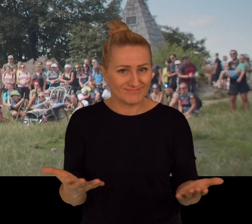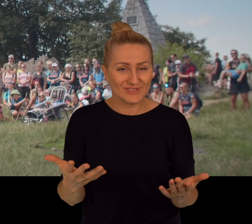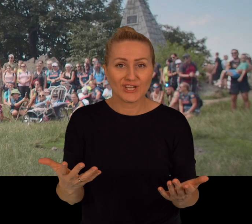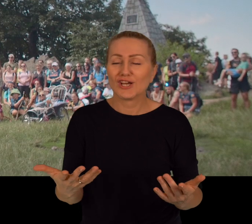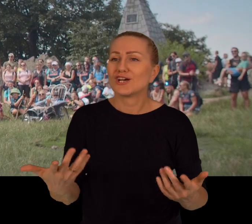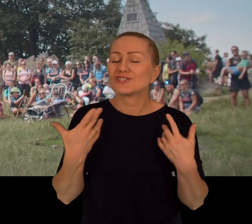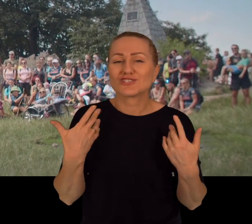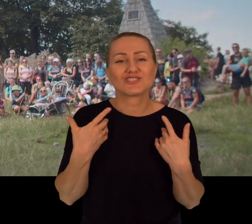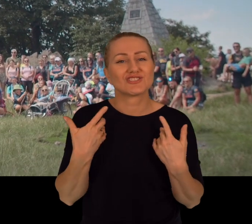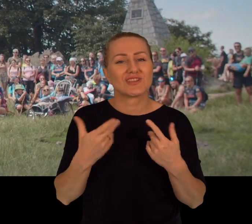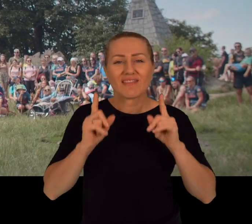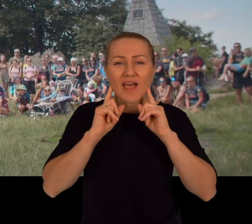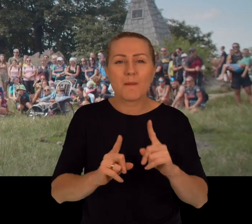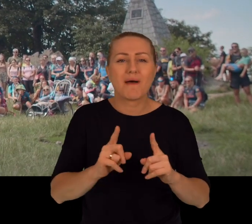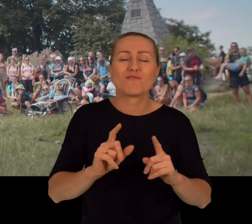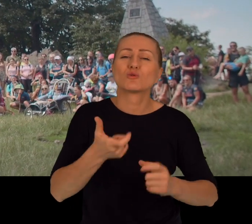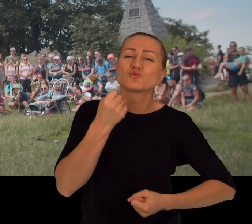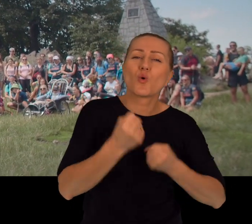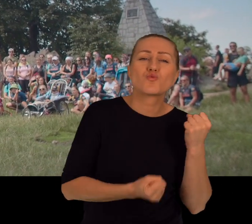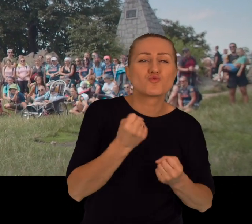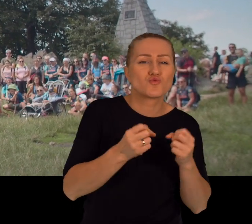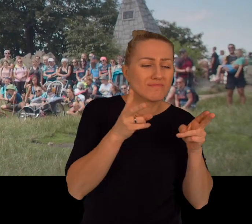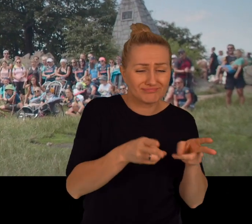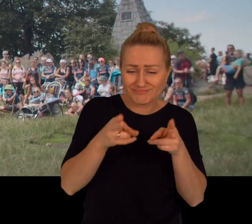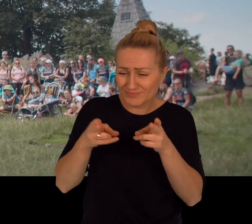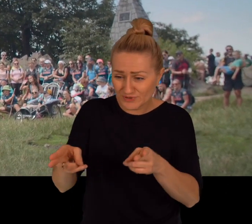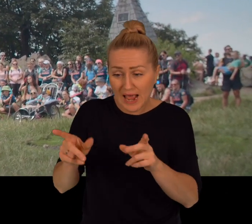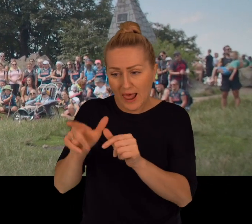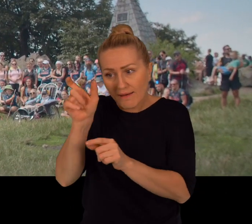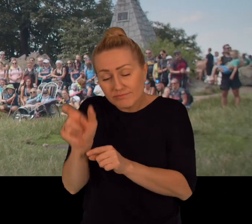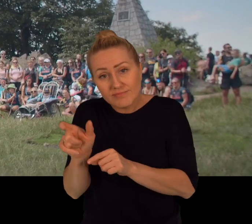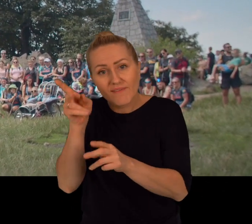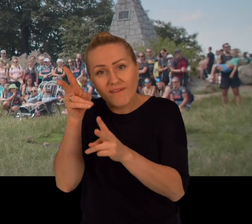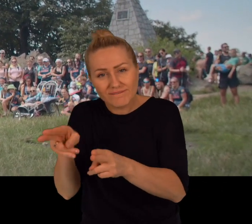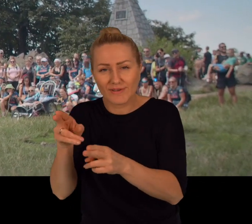Życie naprawdę między trudnymi momentami potrafi być piękne.